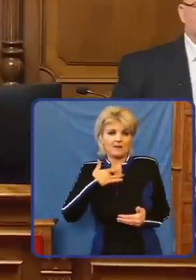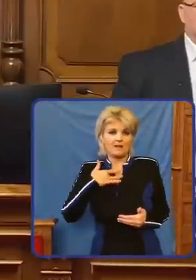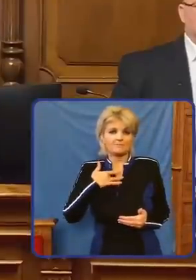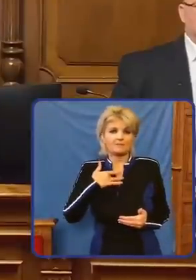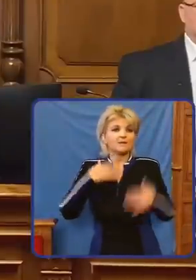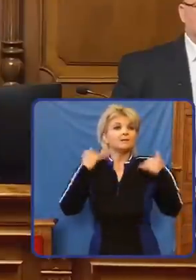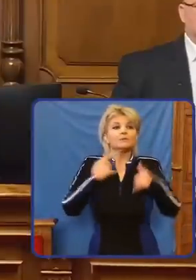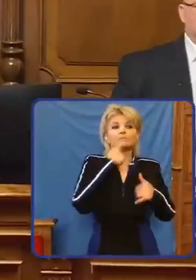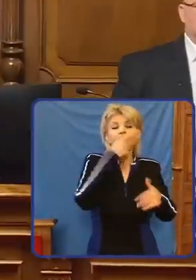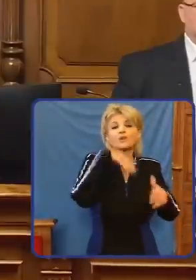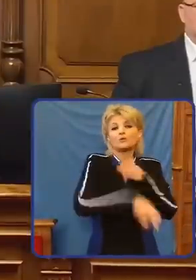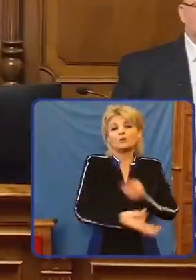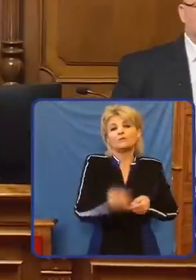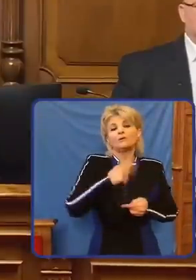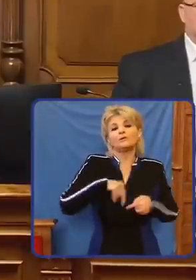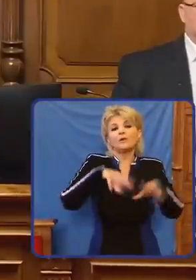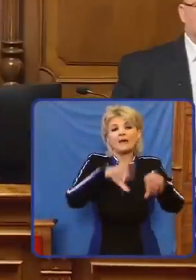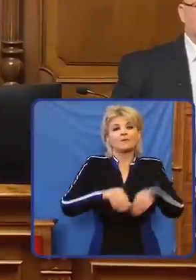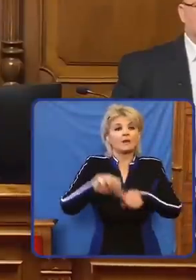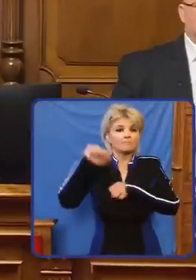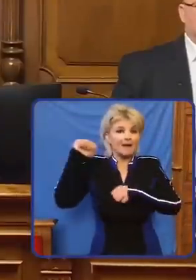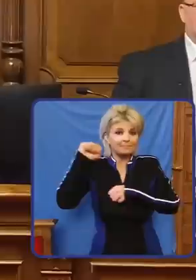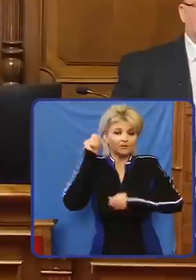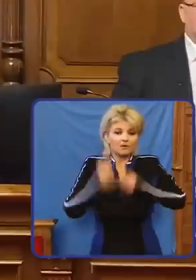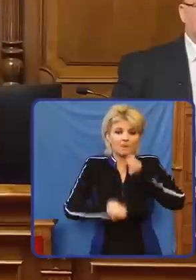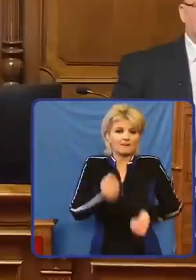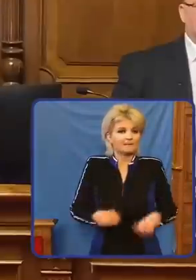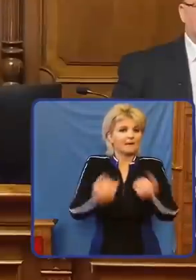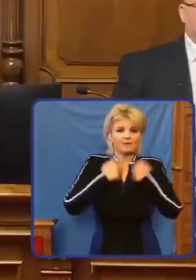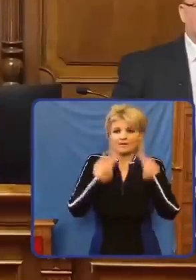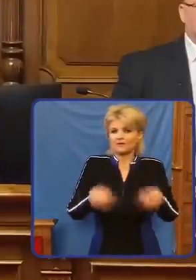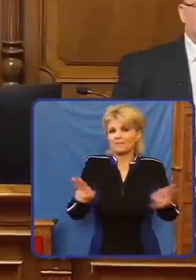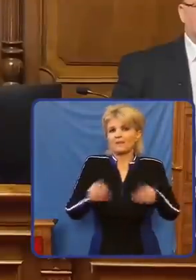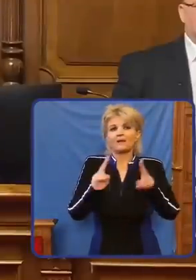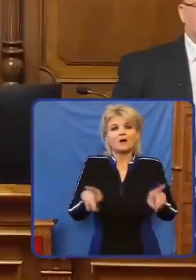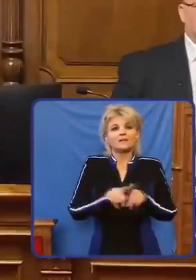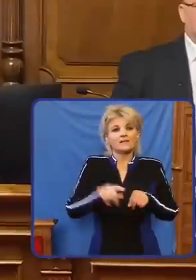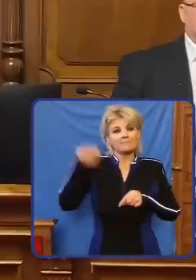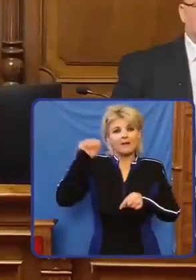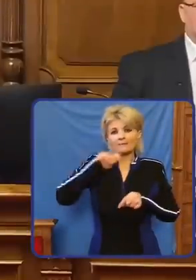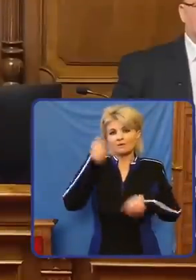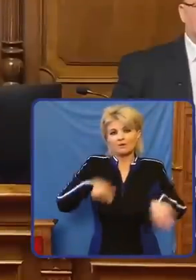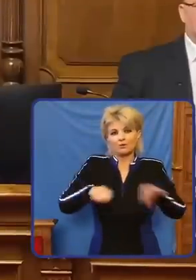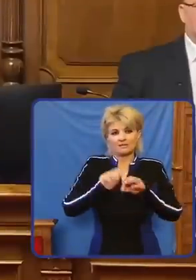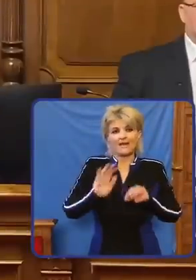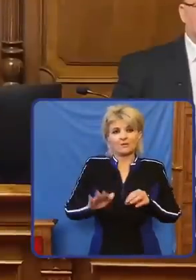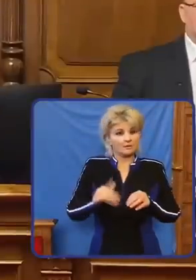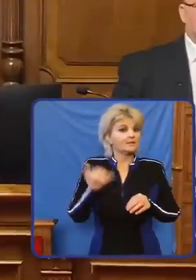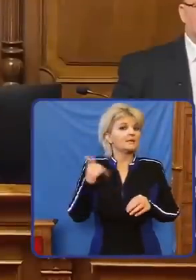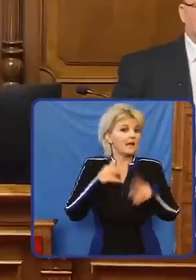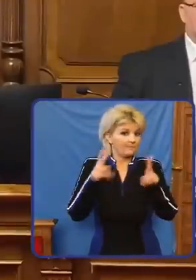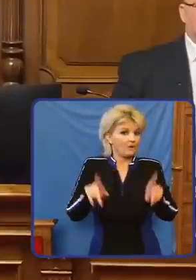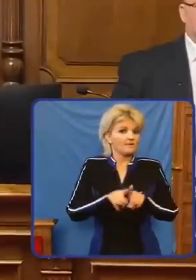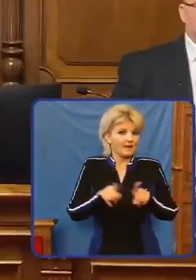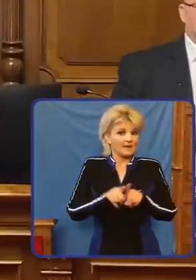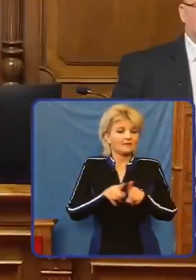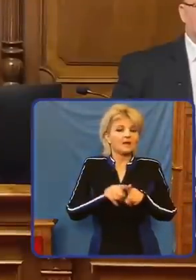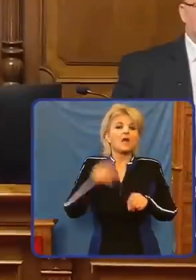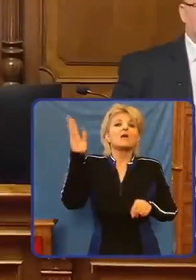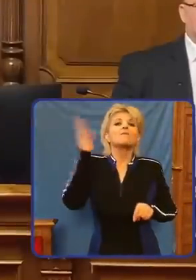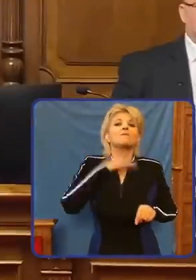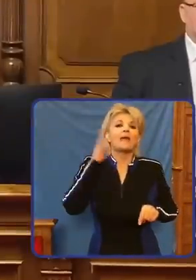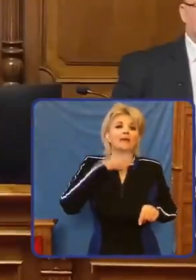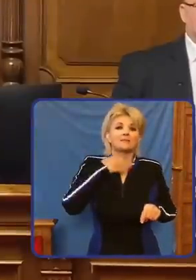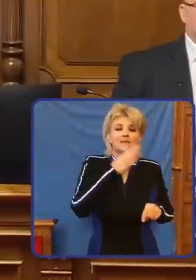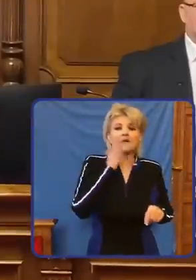Most mondta, külföldről elfogadni pártoknak kampányban támogatást nem lehet. Van ilyen párt Magyarországon? Igen. Van ilyen párt Fidesz.